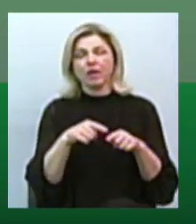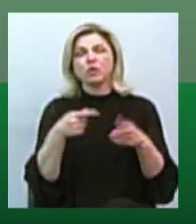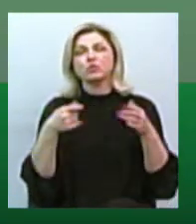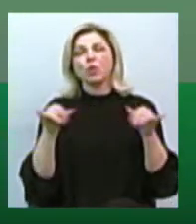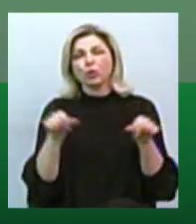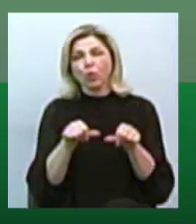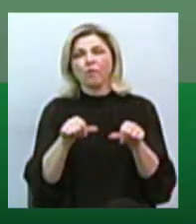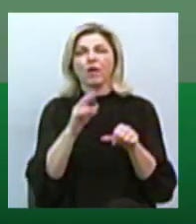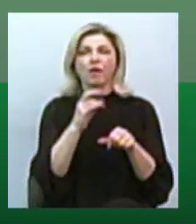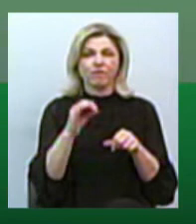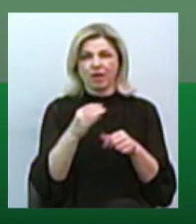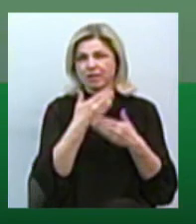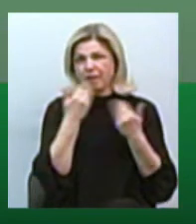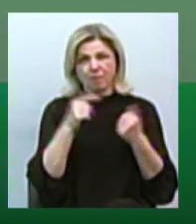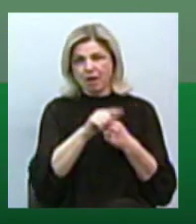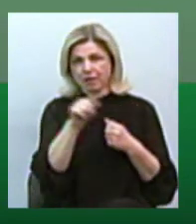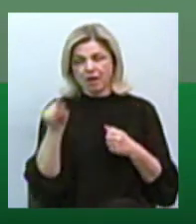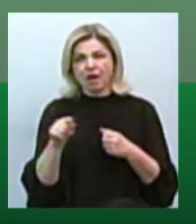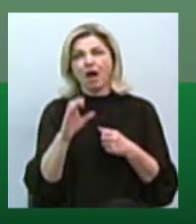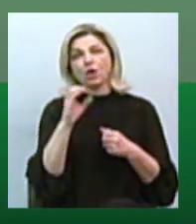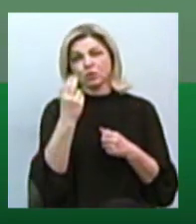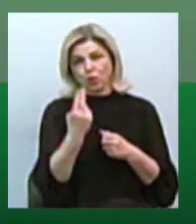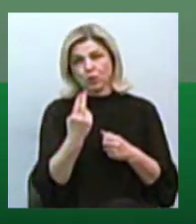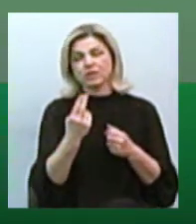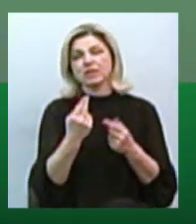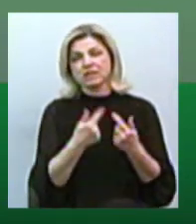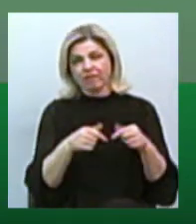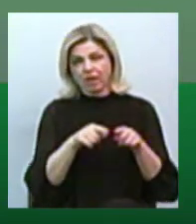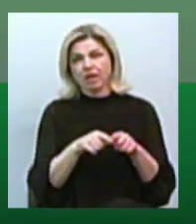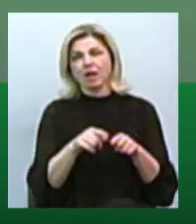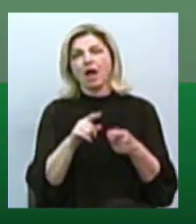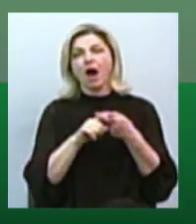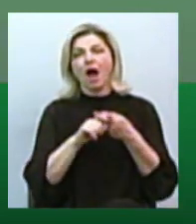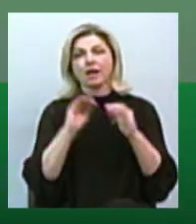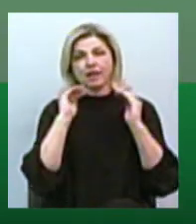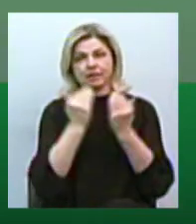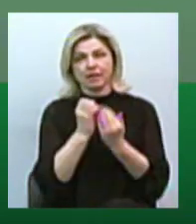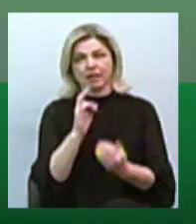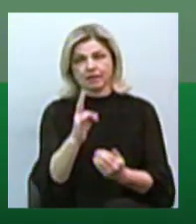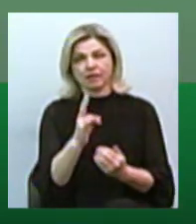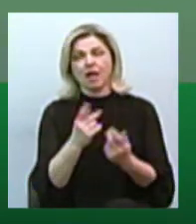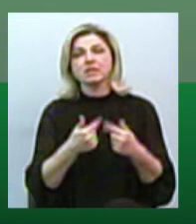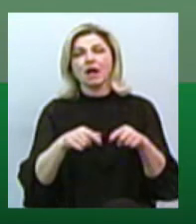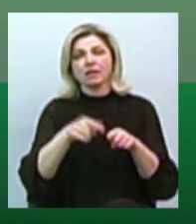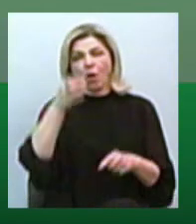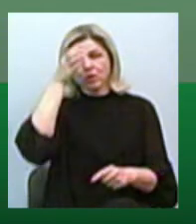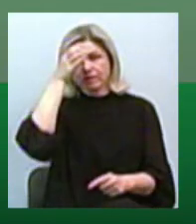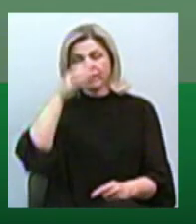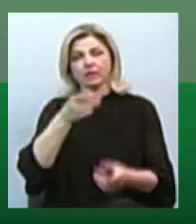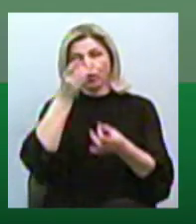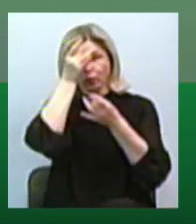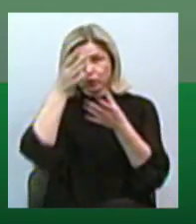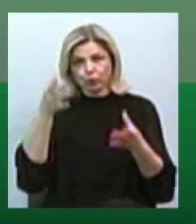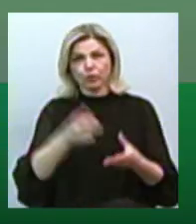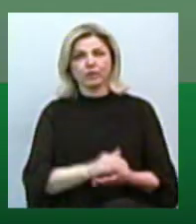Соціальна сфера стоїться на карантині, заклади освіти, культури.